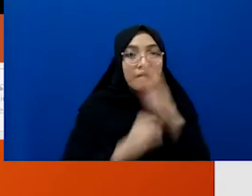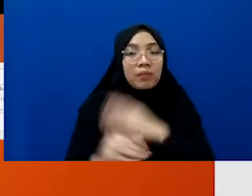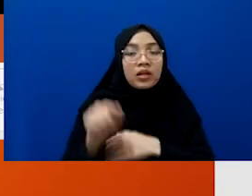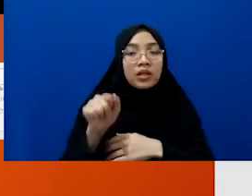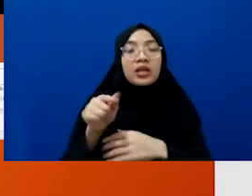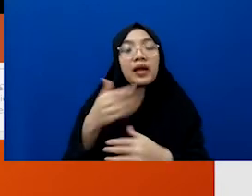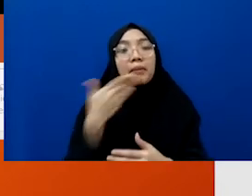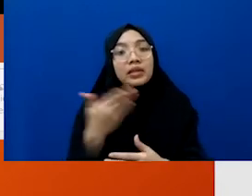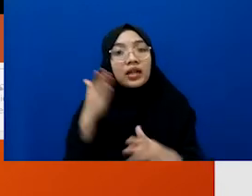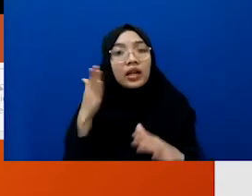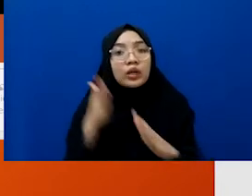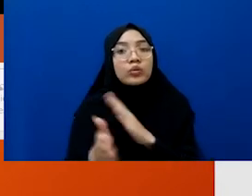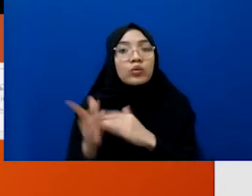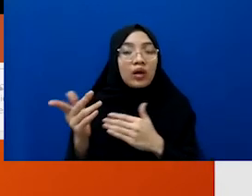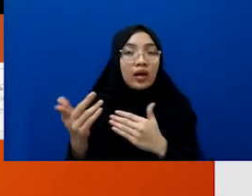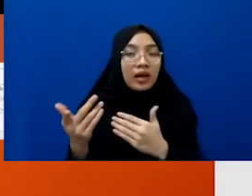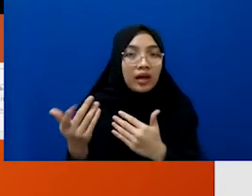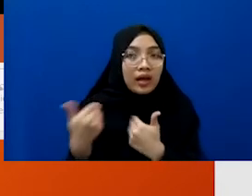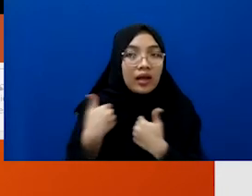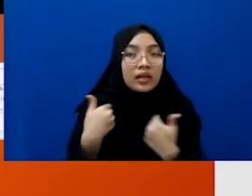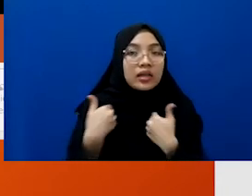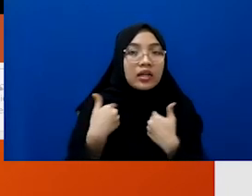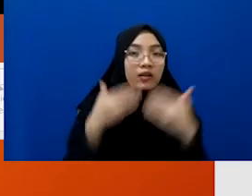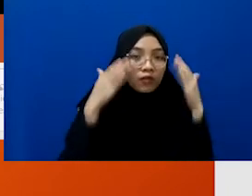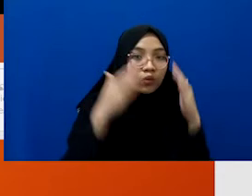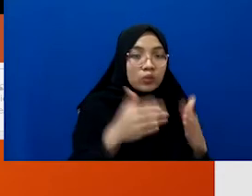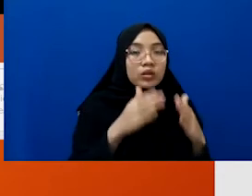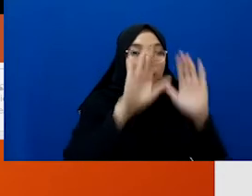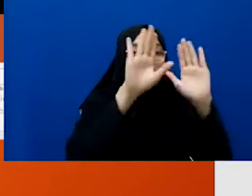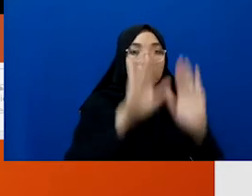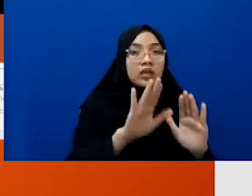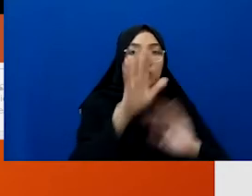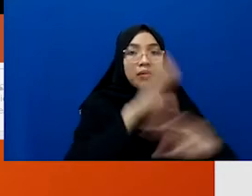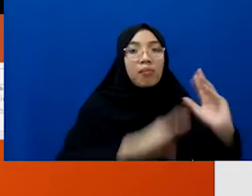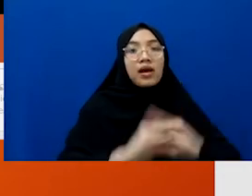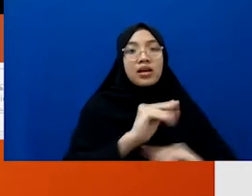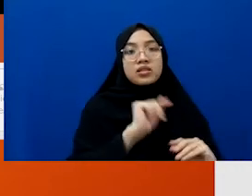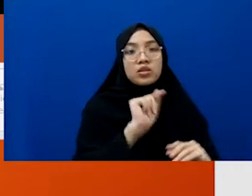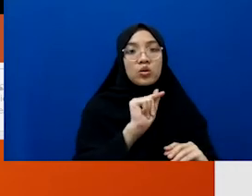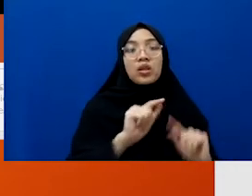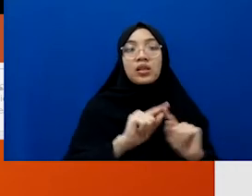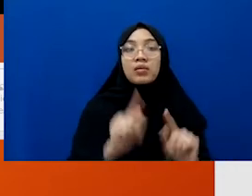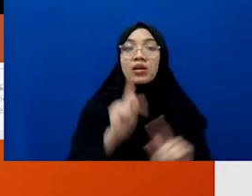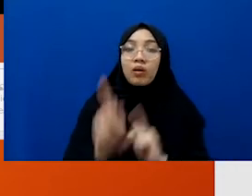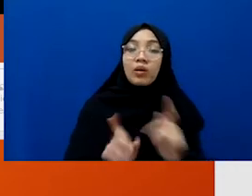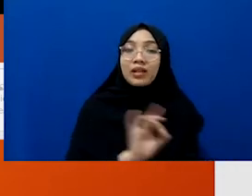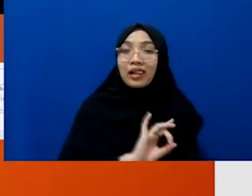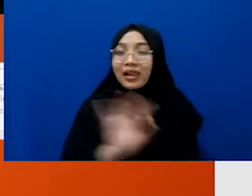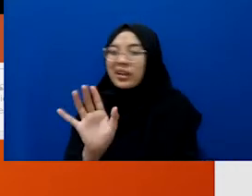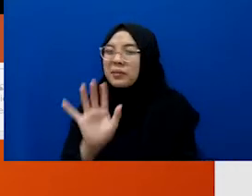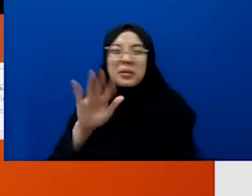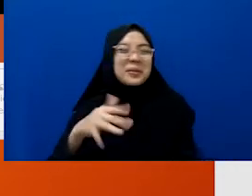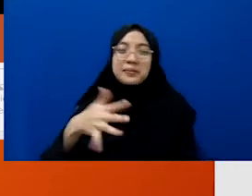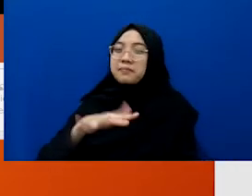biasanya menjadi konsen dari media untuk mengangkatnya. Tapi terlepas dari itu, itu jarang sekali.